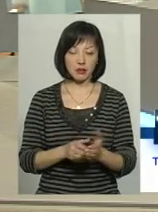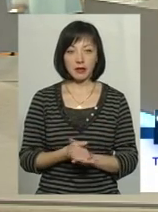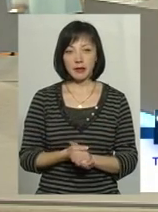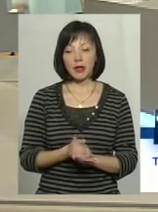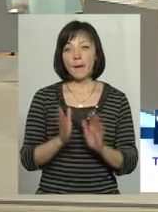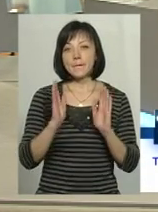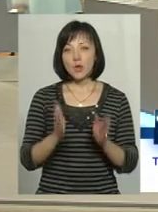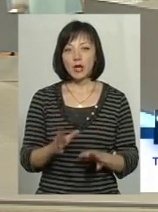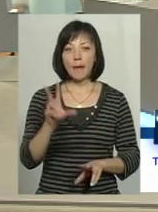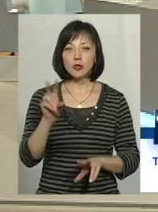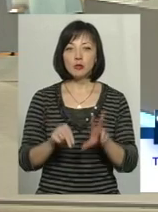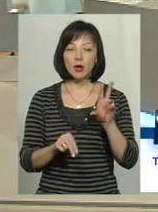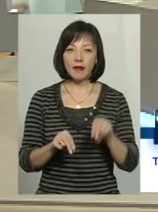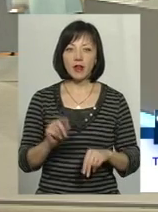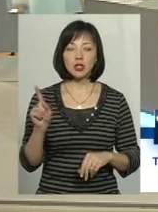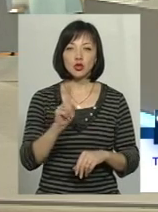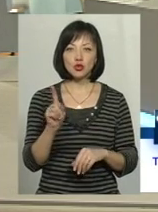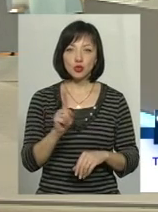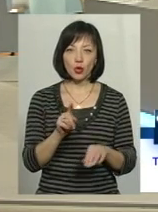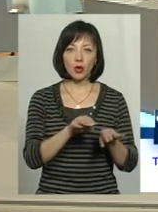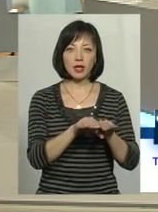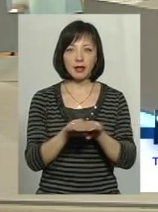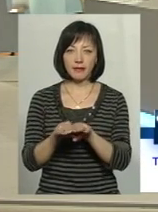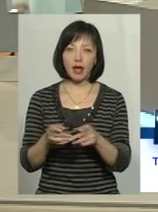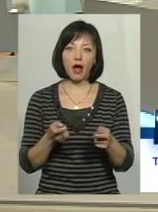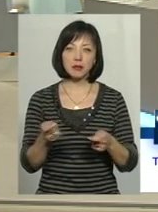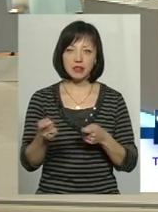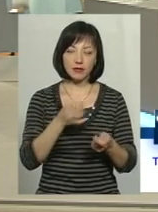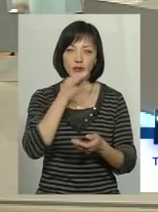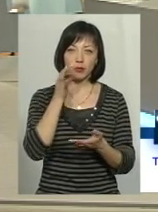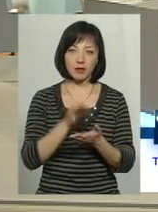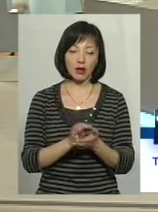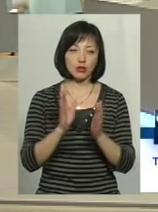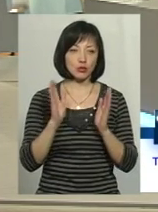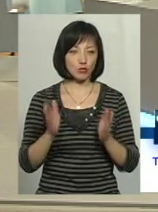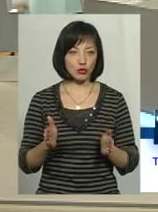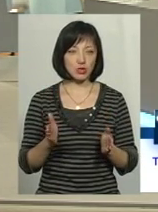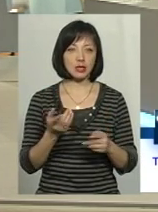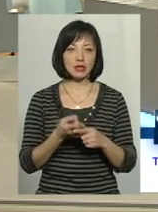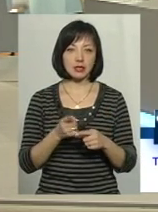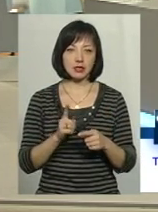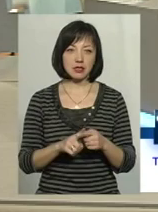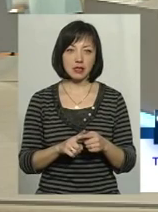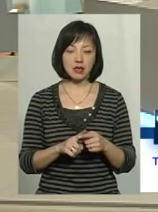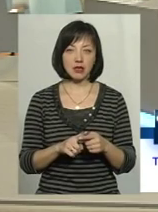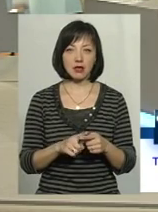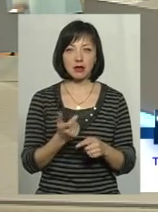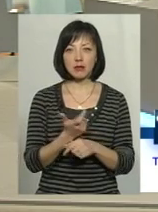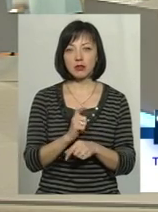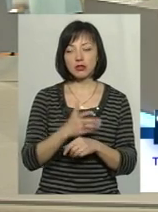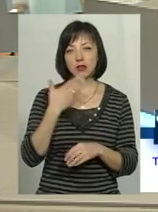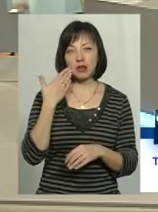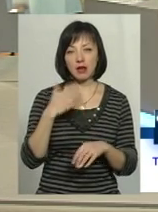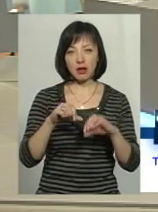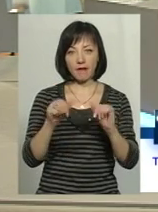будемо сподіватися, що хоча б рівень адміністративної відповідальності буде, тому що це такий більш лайтовий варіант.